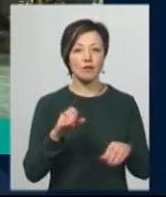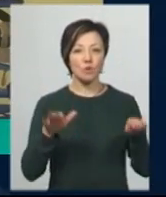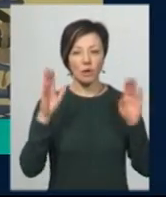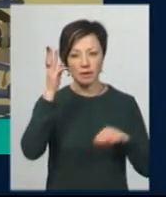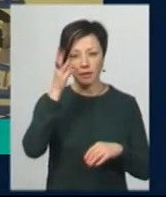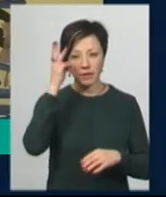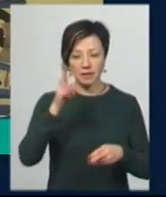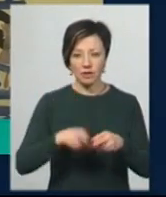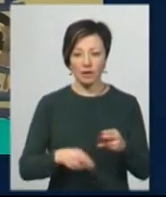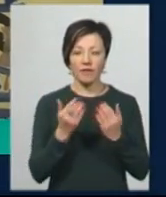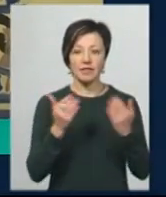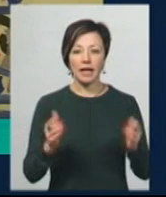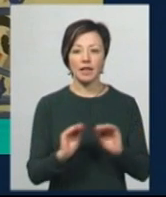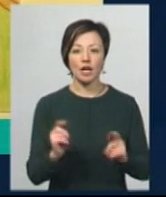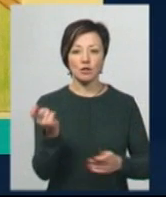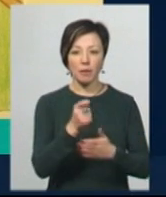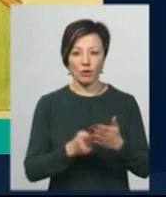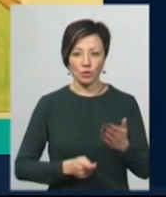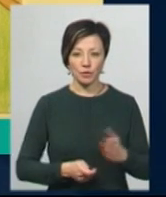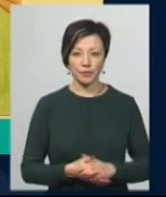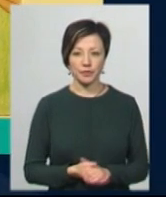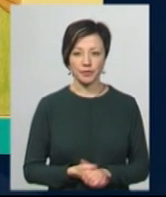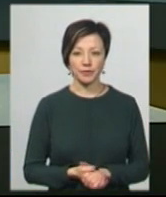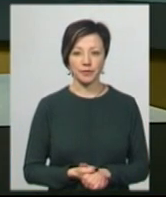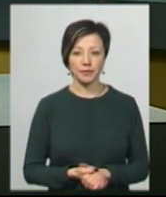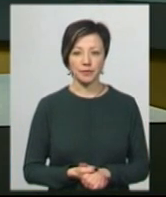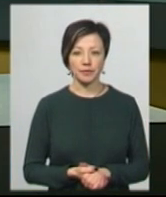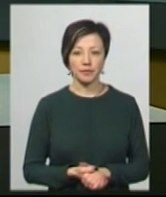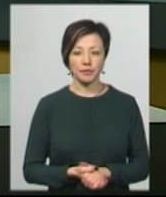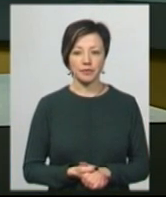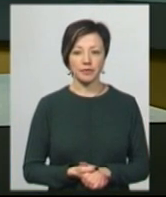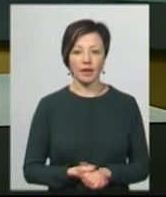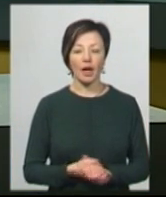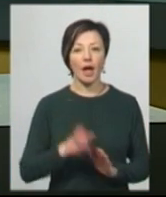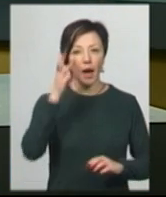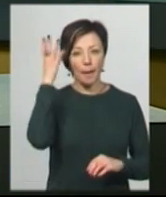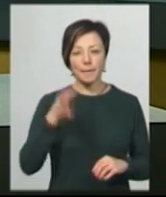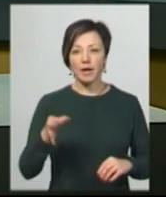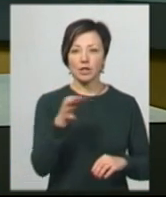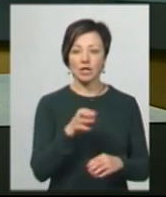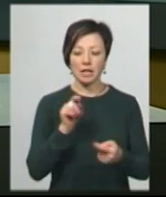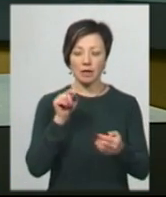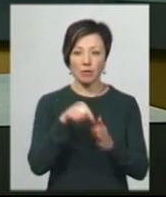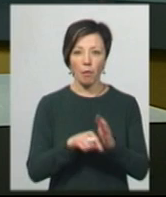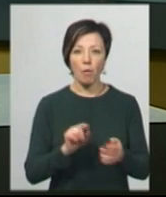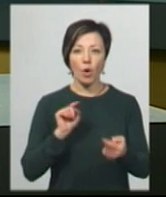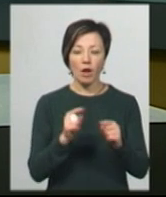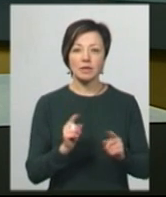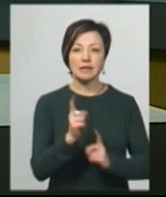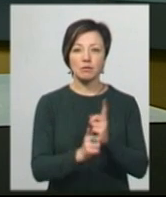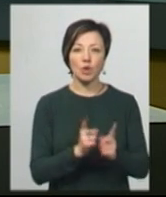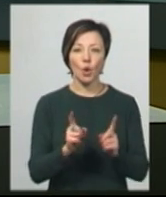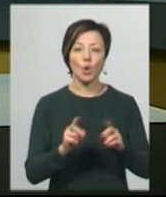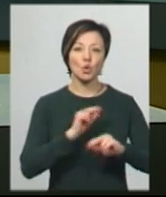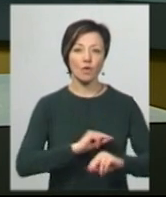Хмельницькому виставкою дитячих малюнків «Арт-аглереї». На Хмельниччині на знак протесту проти зміни у Трудовому